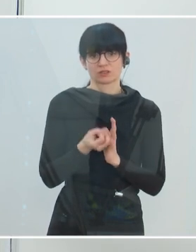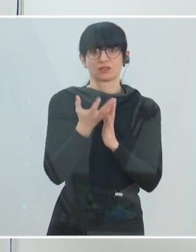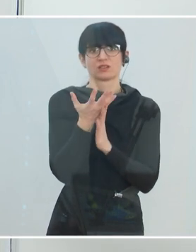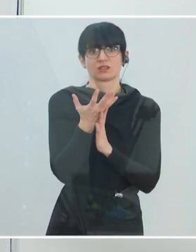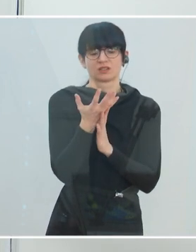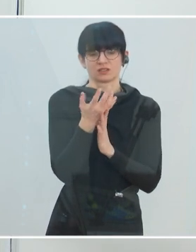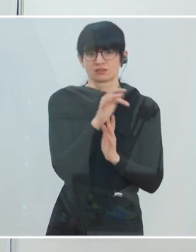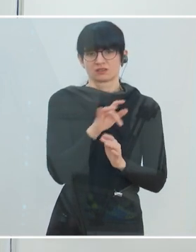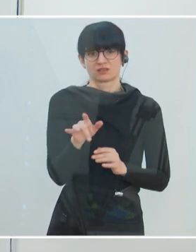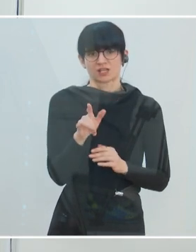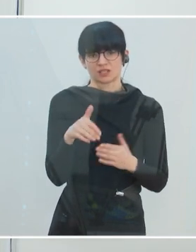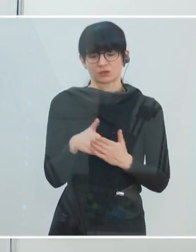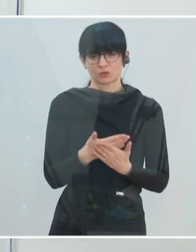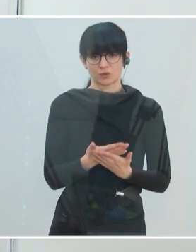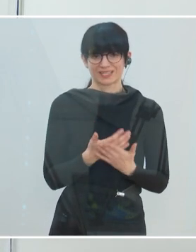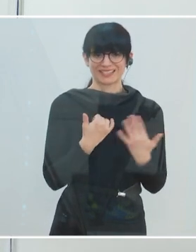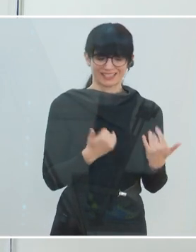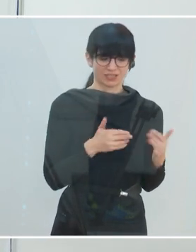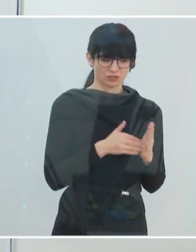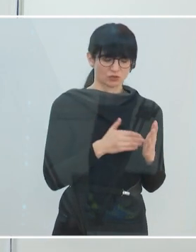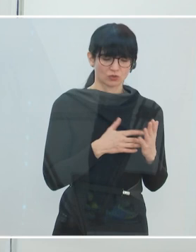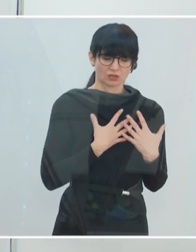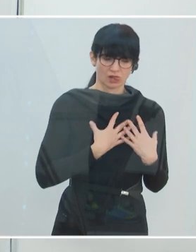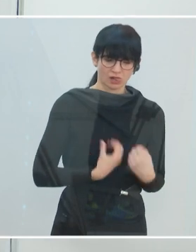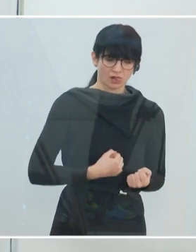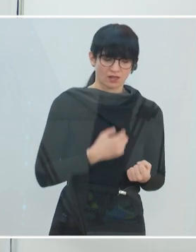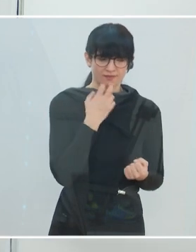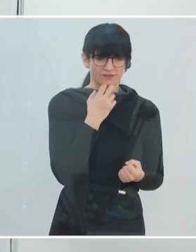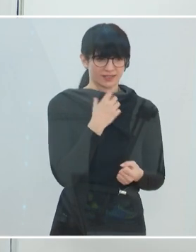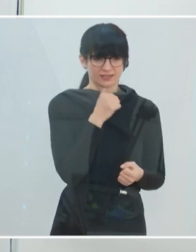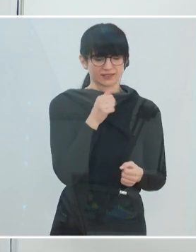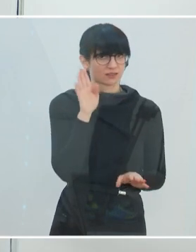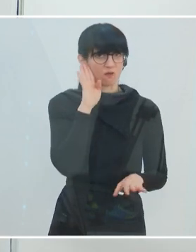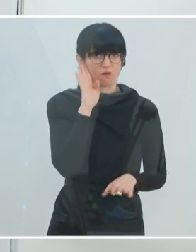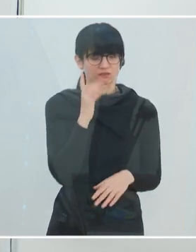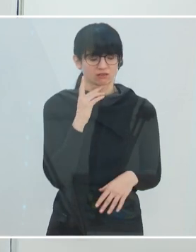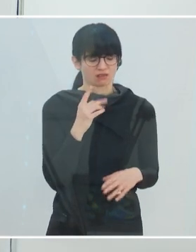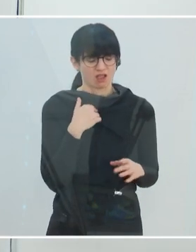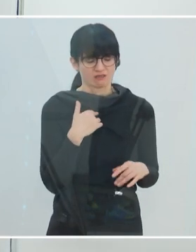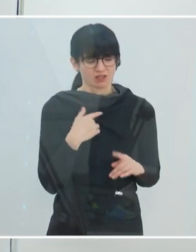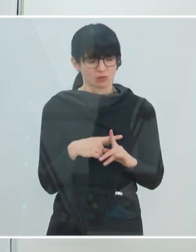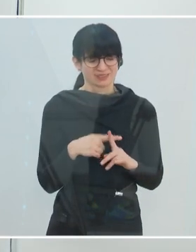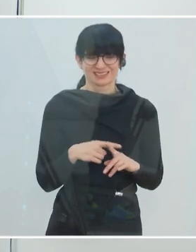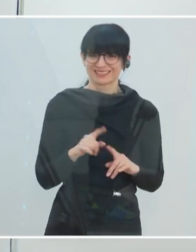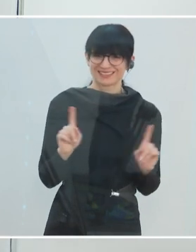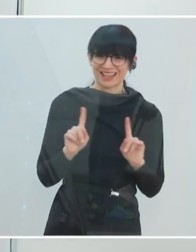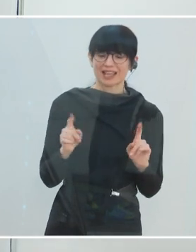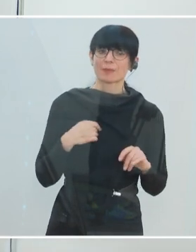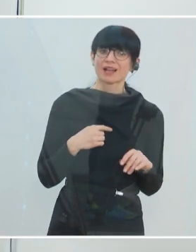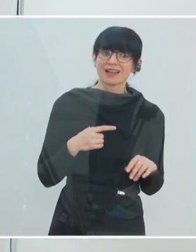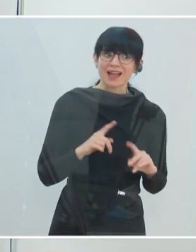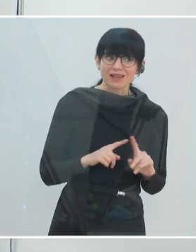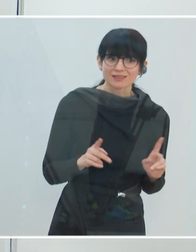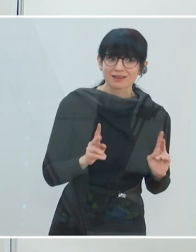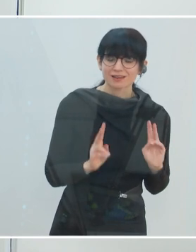Wachstumschance. Jetzt sind wir zwar in der Desillusionierungsphase und jetzt wollen wir es eigentlich noch gar nicht so hören. Aber was wir kennen aus anderen Katastrophen ist, dass